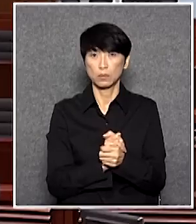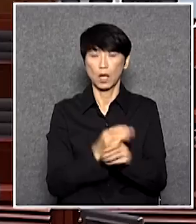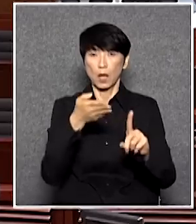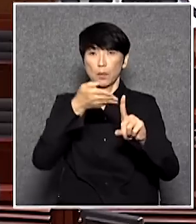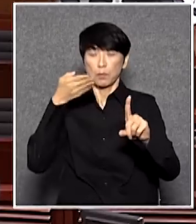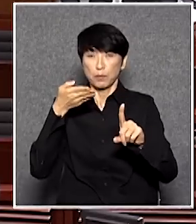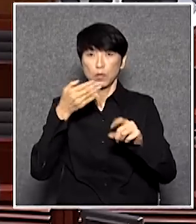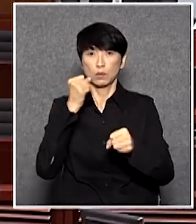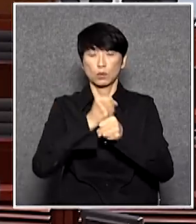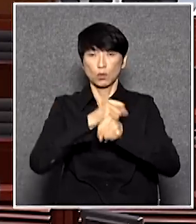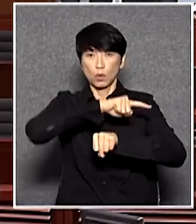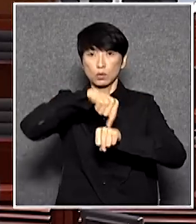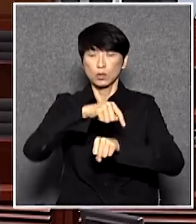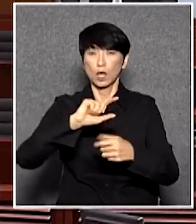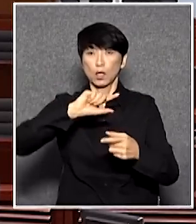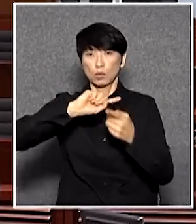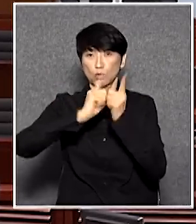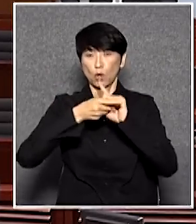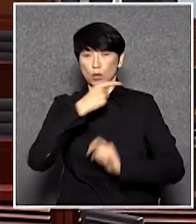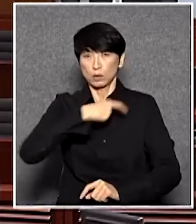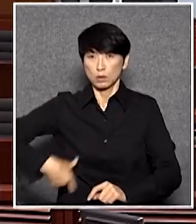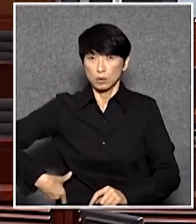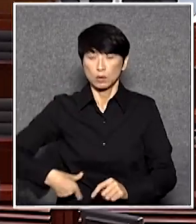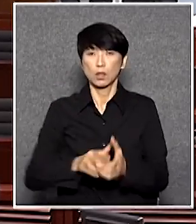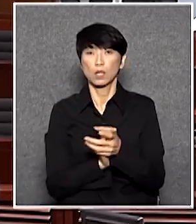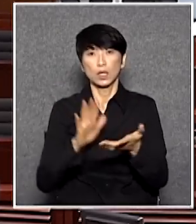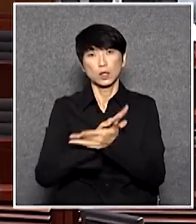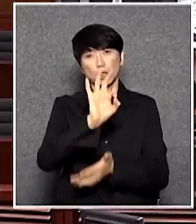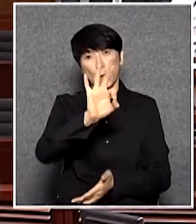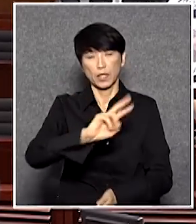陳婉嫻議員追訴的又是三年